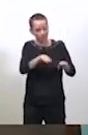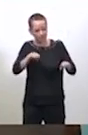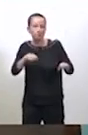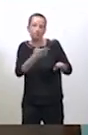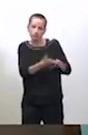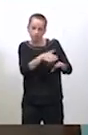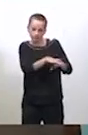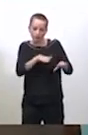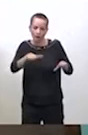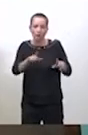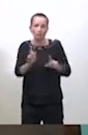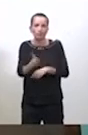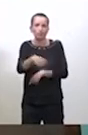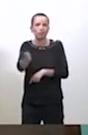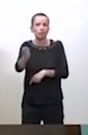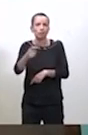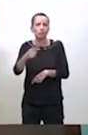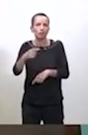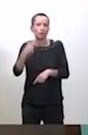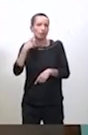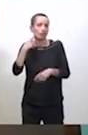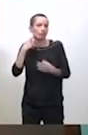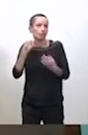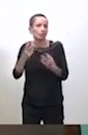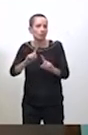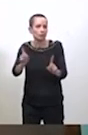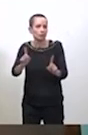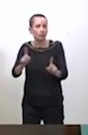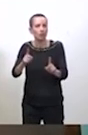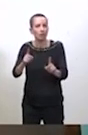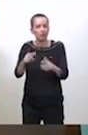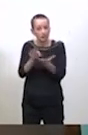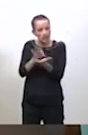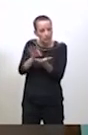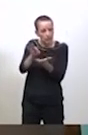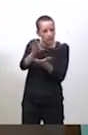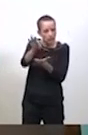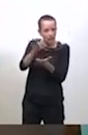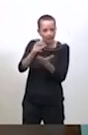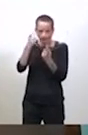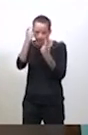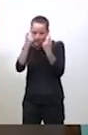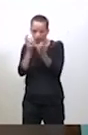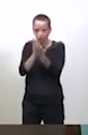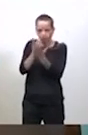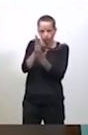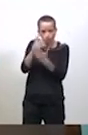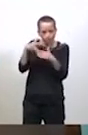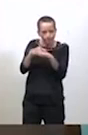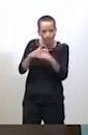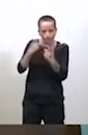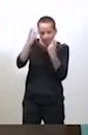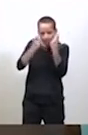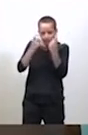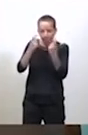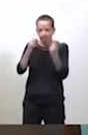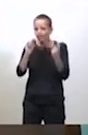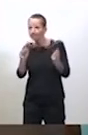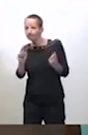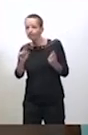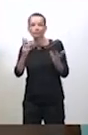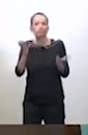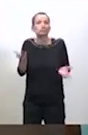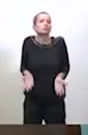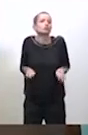bien sûr, nous n'avons pas perdu de temps, nous avons commencé à construire notre stratégie, nos projets. Nous dire qu'on ne voit pas encore